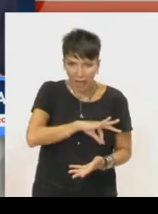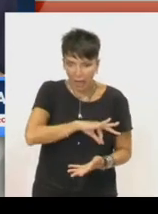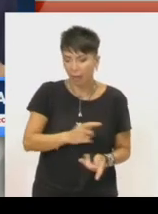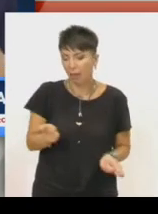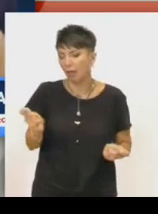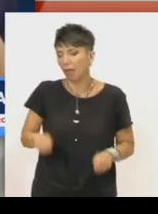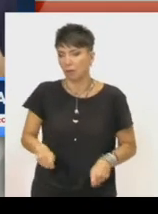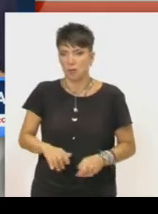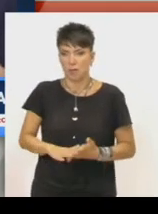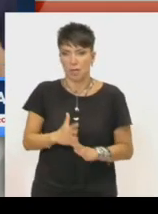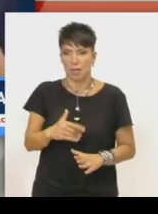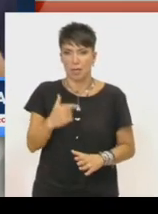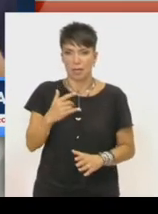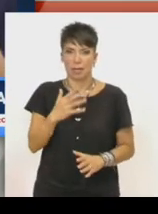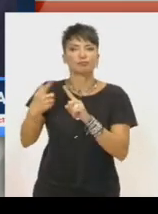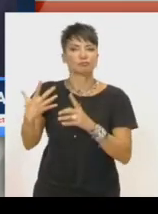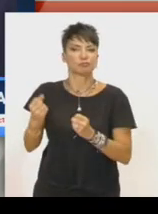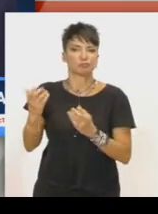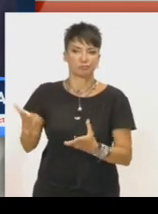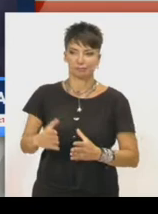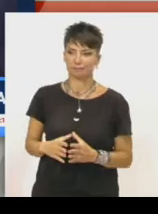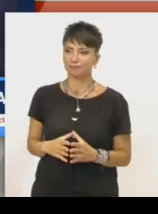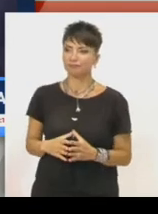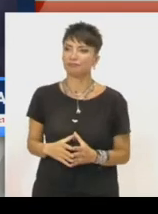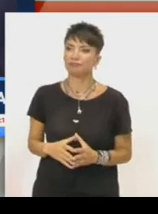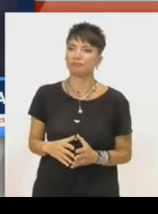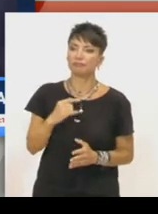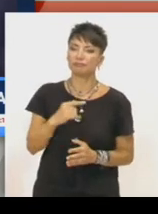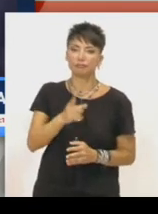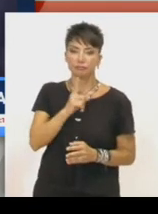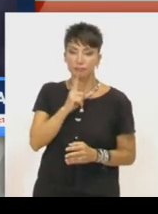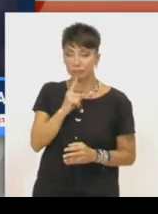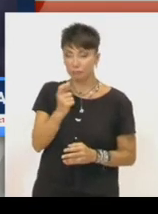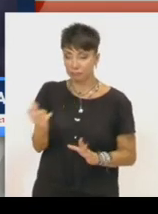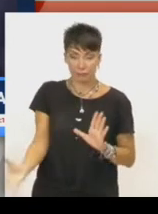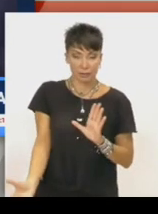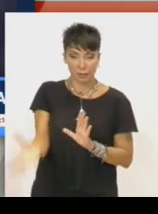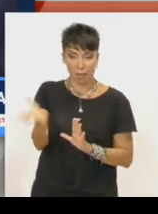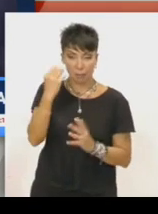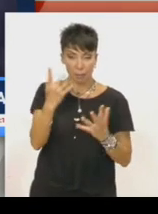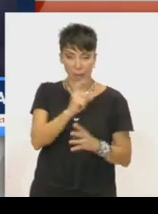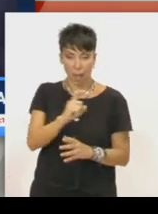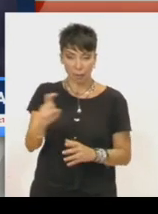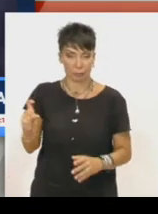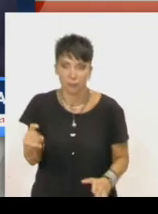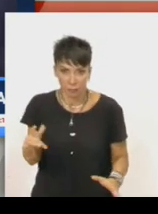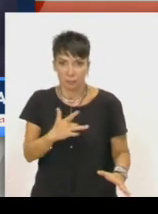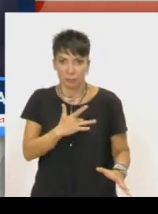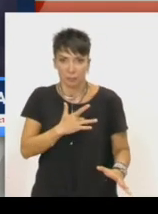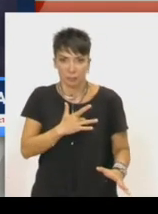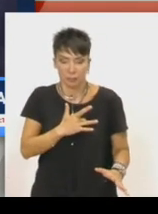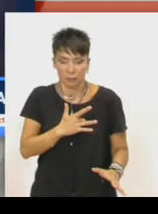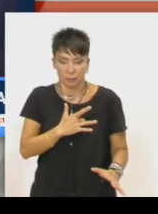κάνεις πολλά. Αυτά τα λεφτά, όταν τα μάθα, έπεσαν πραγματικά από τον ουρανό.